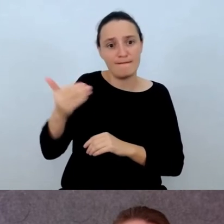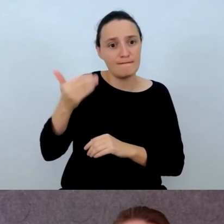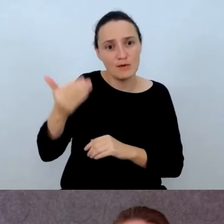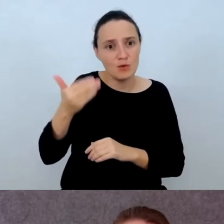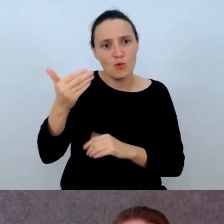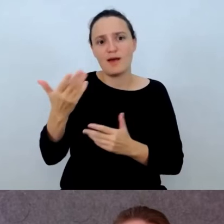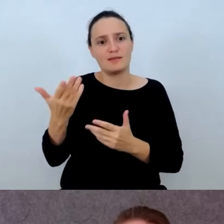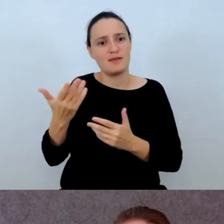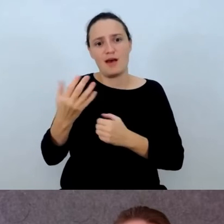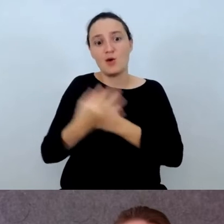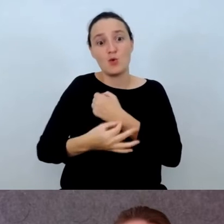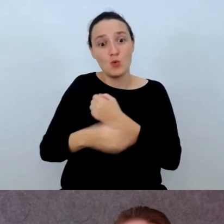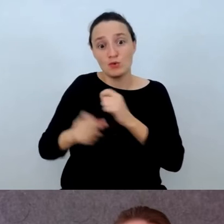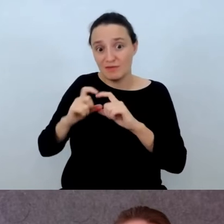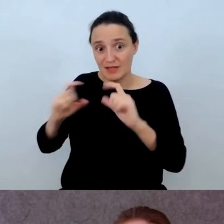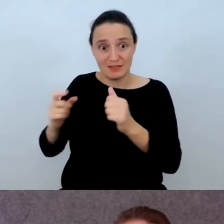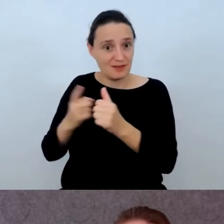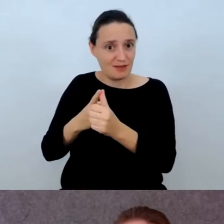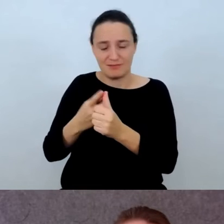uniwersytetach,